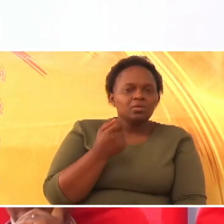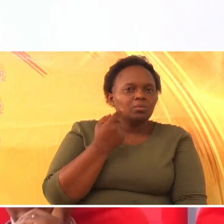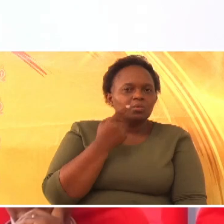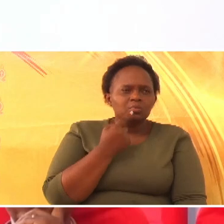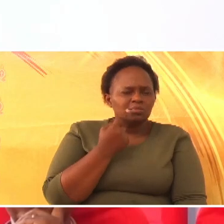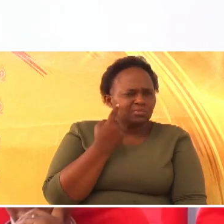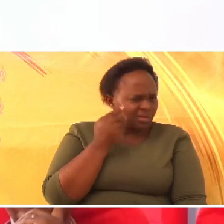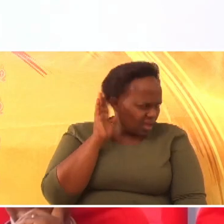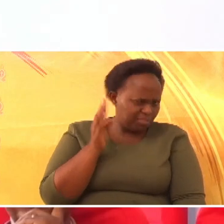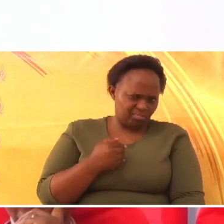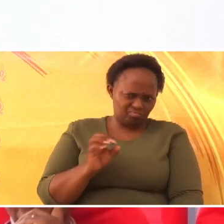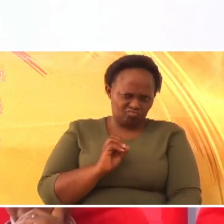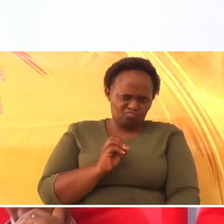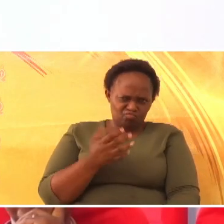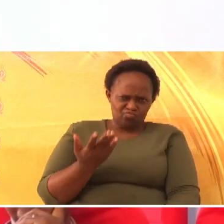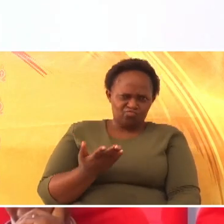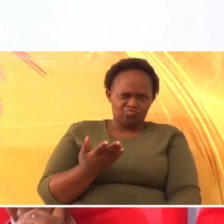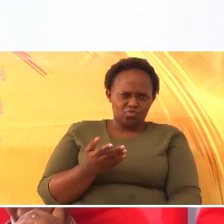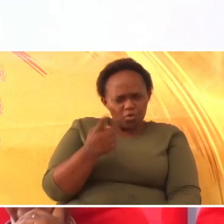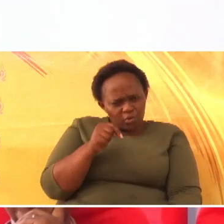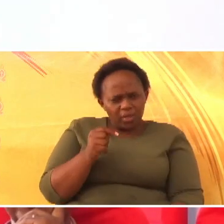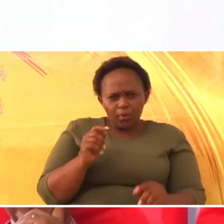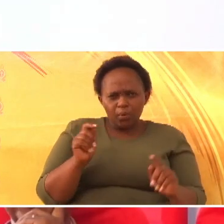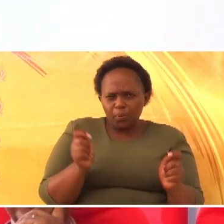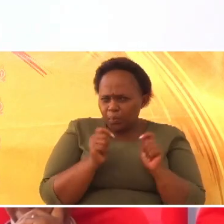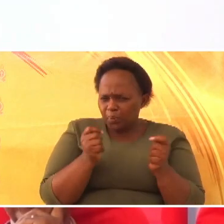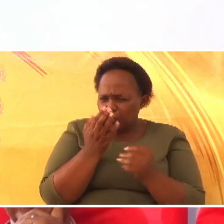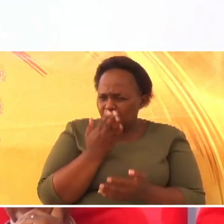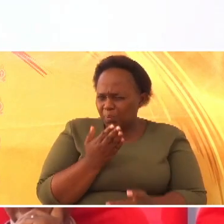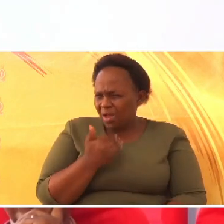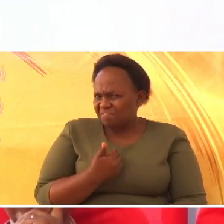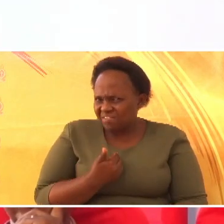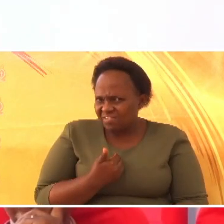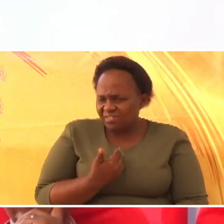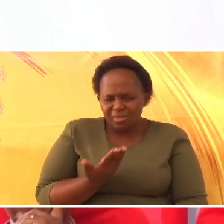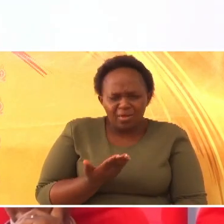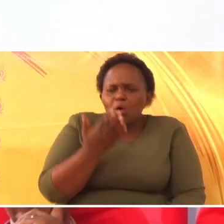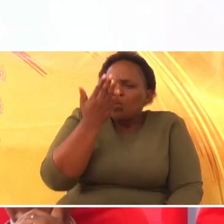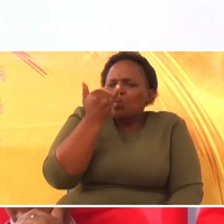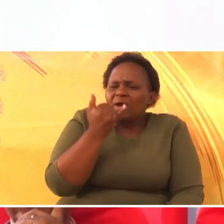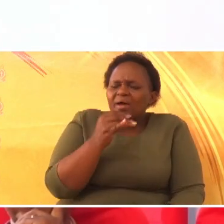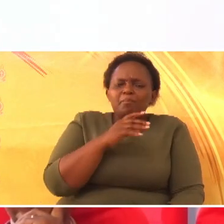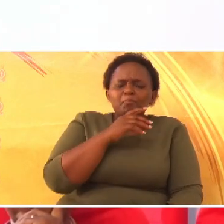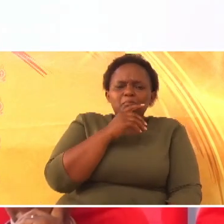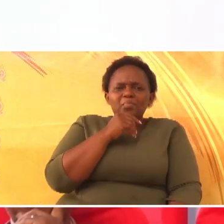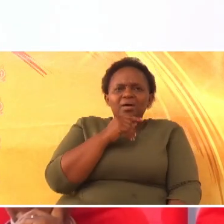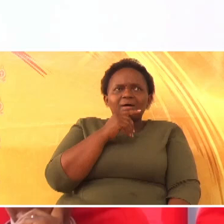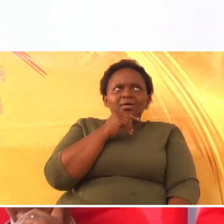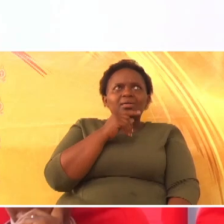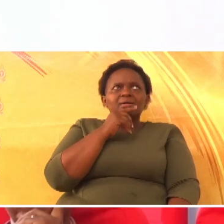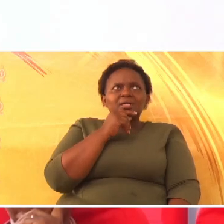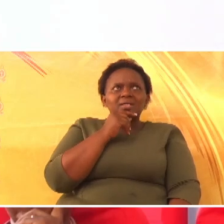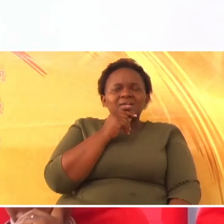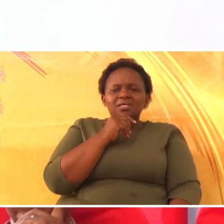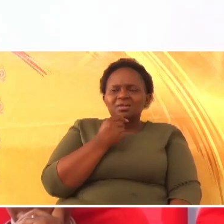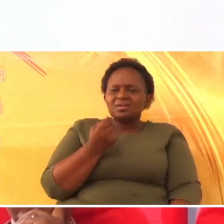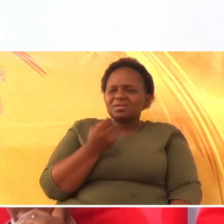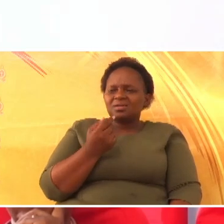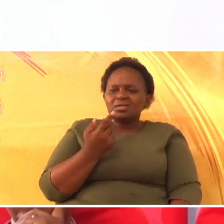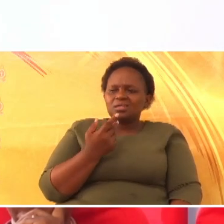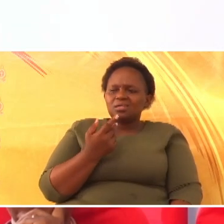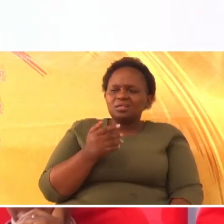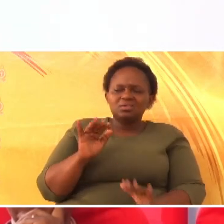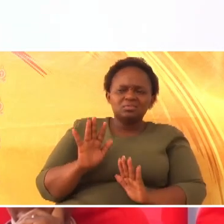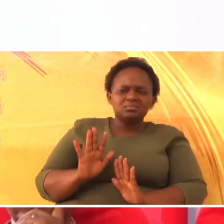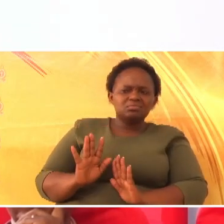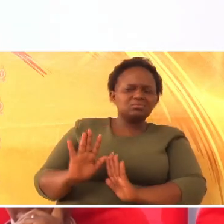lilia. Nikuro kuo. Kwa nini wanaume, wanaonekana mambo ya kimungu